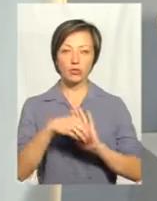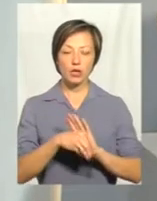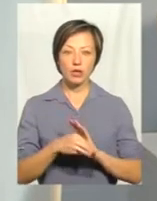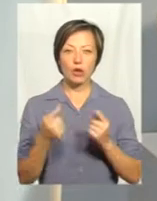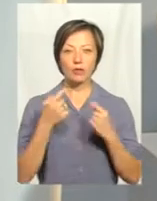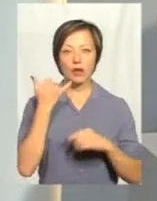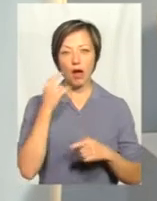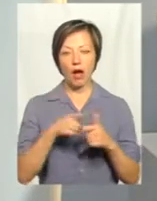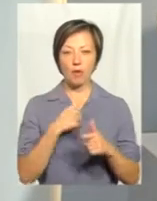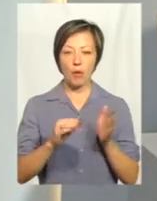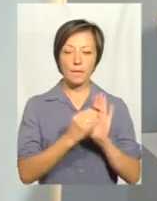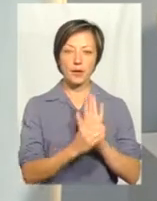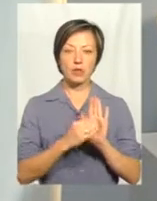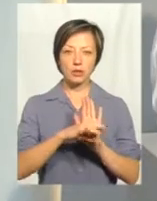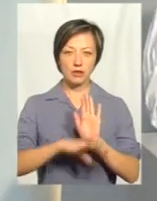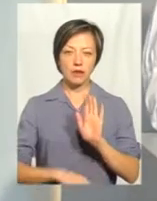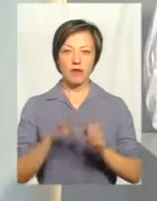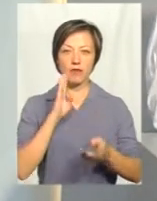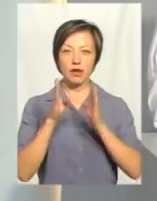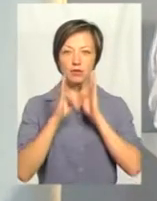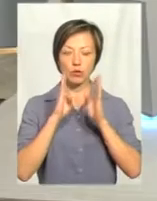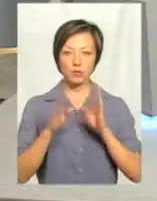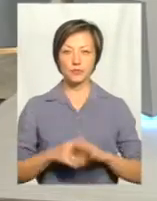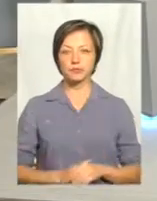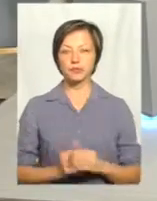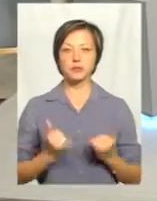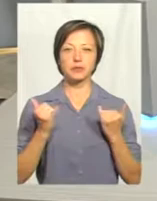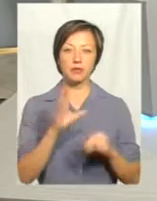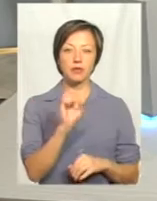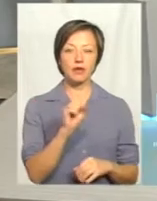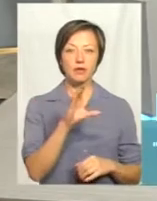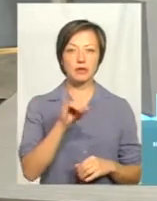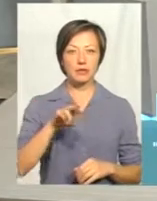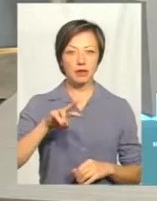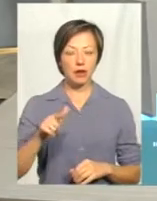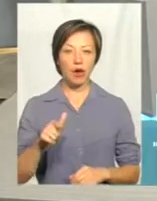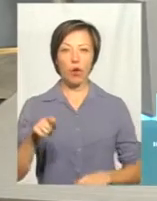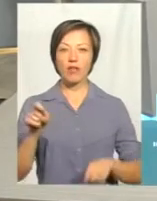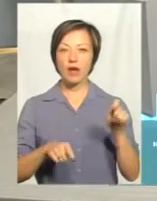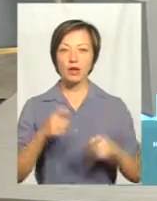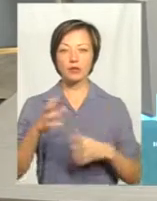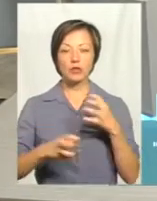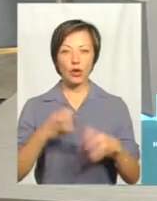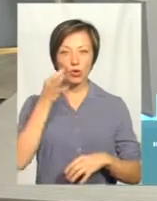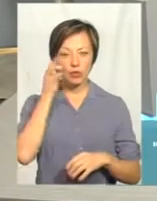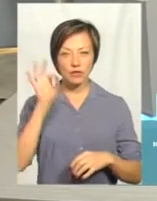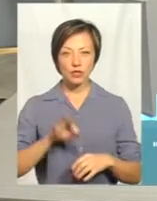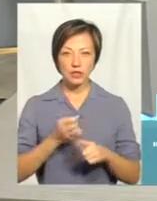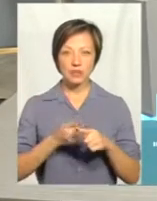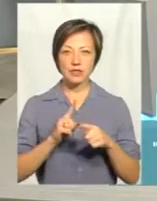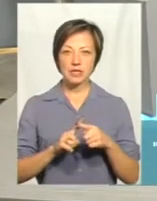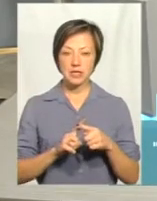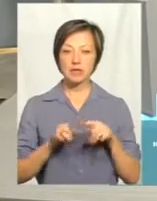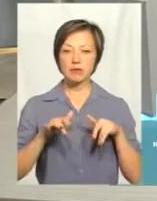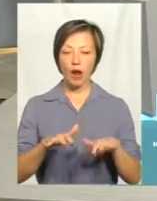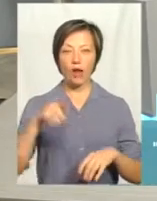телефоном або пишіть коментарі у Фейсбук. Пане Василю, конференція міжнародна. Досвідчені у тепличній справі турки і